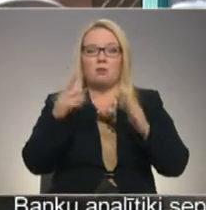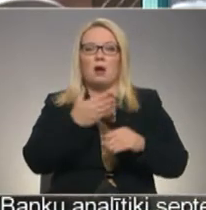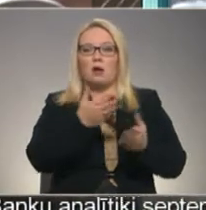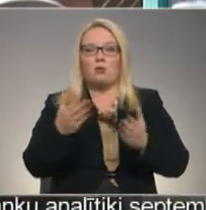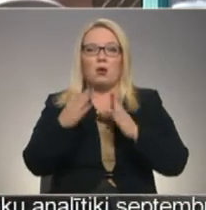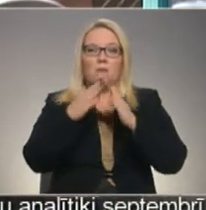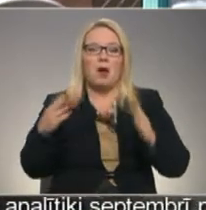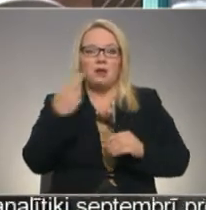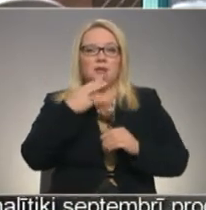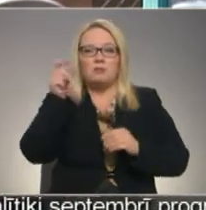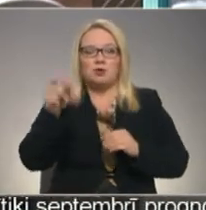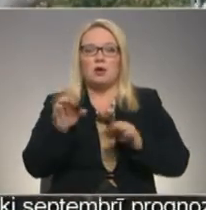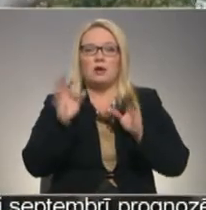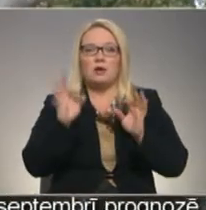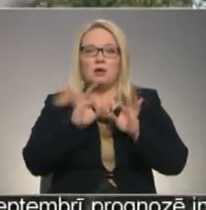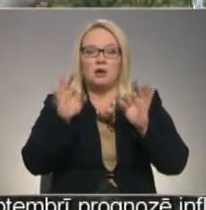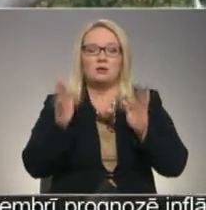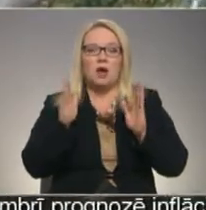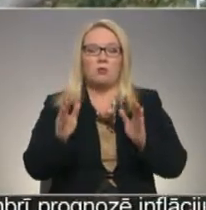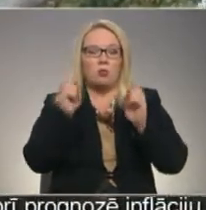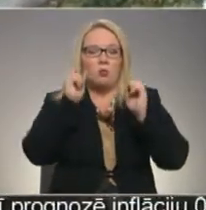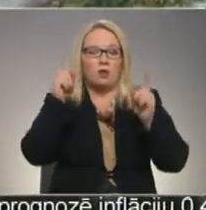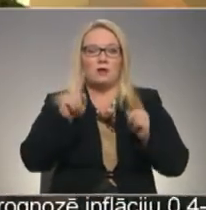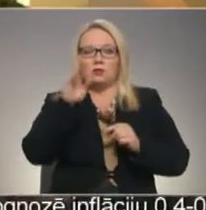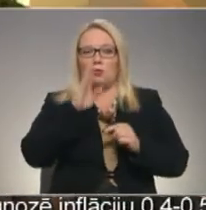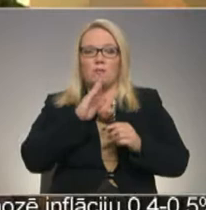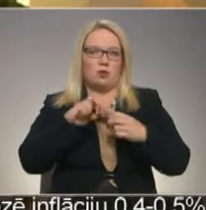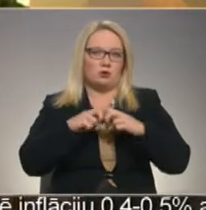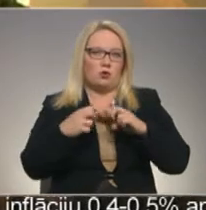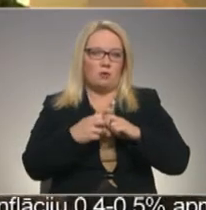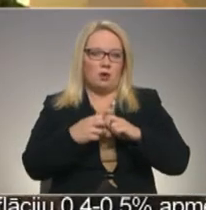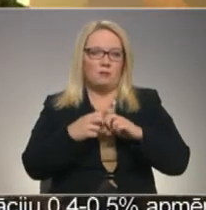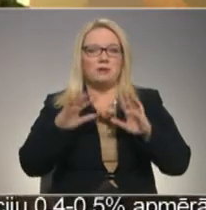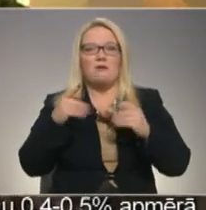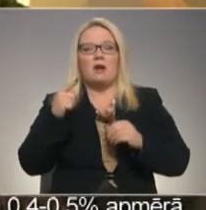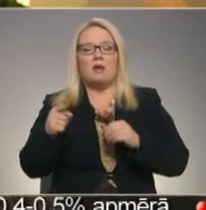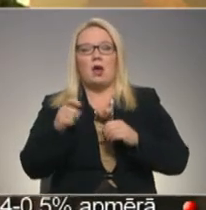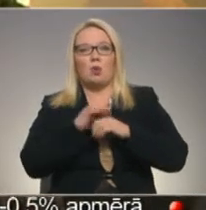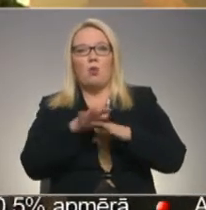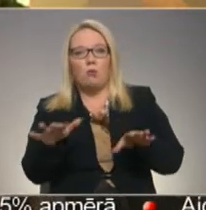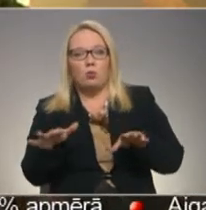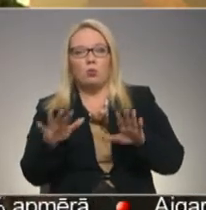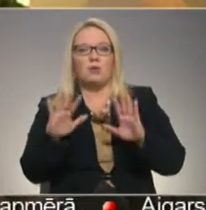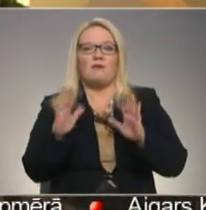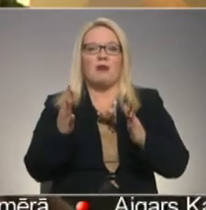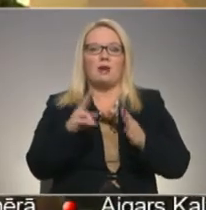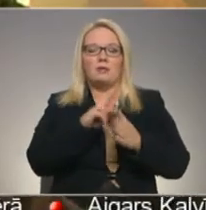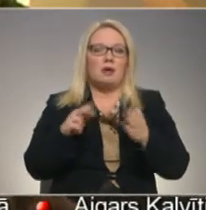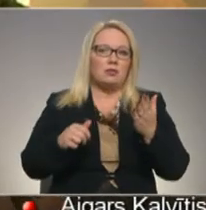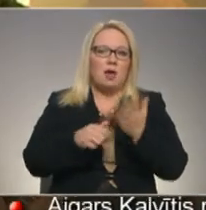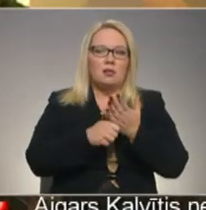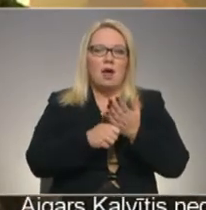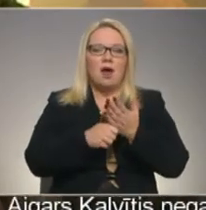apsaimniekotājiem ir jāsāk būt modram, tās ir nopietnas problēmas. Vai tā ir noplūde, vai nedeklarētie